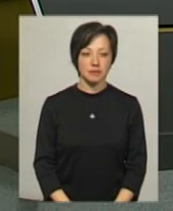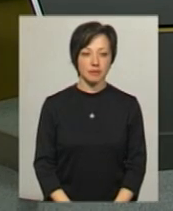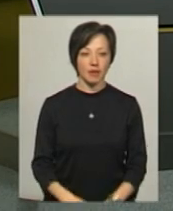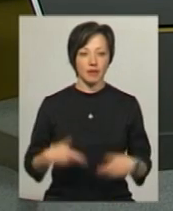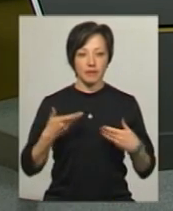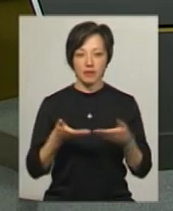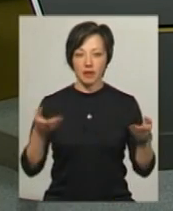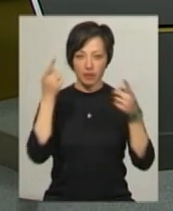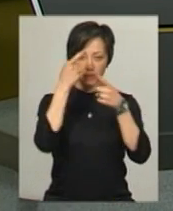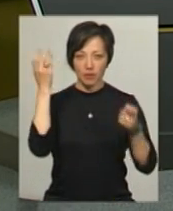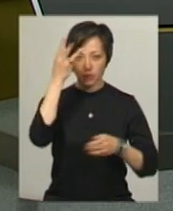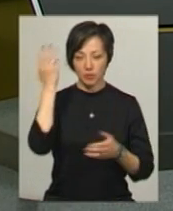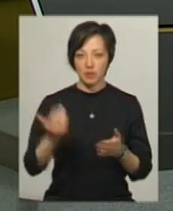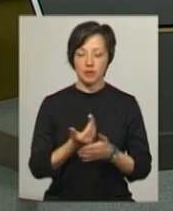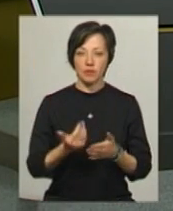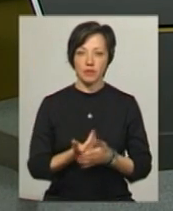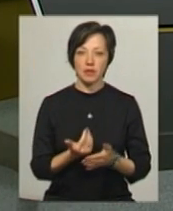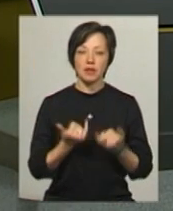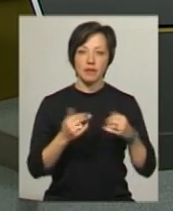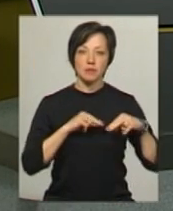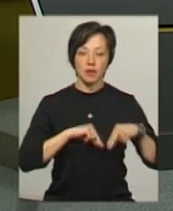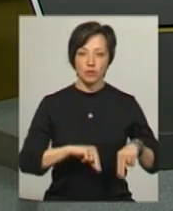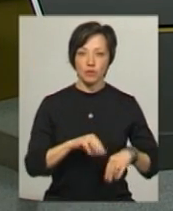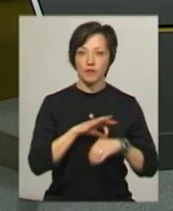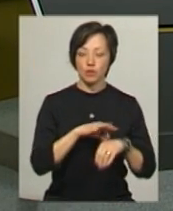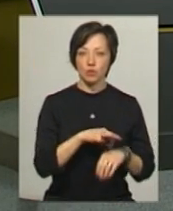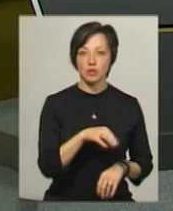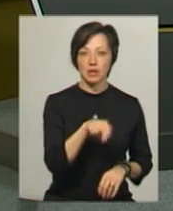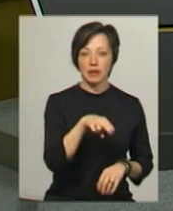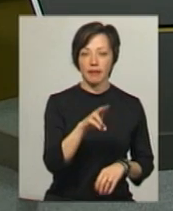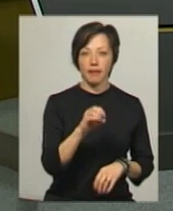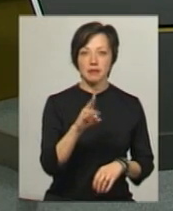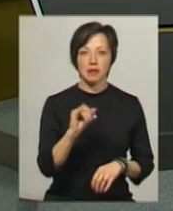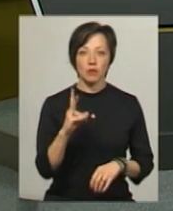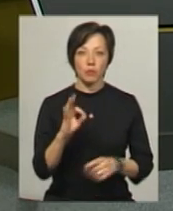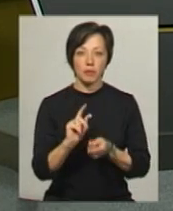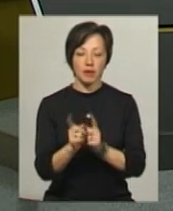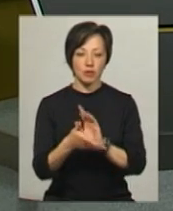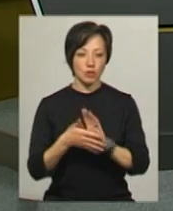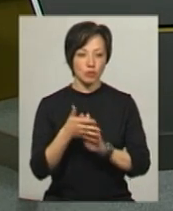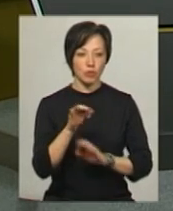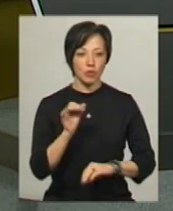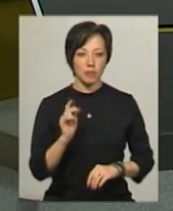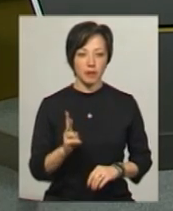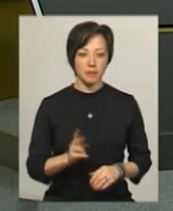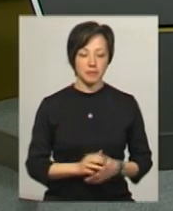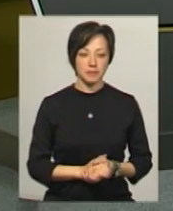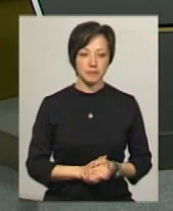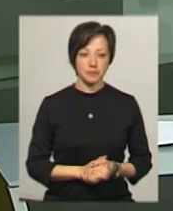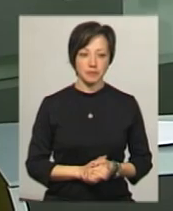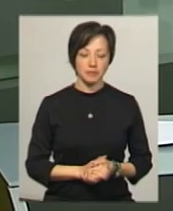Вітаю, в ефірі «Поділля Центр» випуску новин у студії. Для вас працюють ведуча Дарина Денисенко, перекат на жестову мову Ольга Рибак